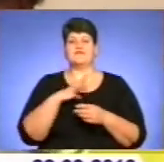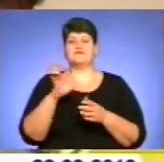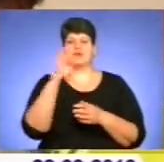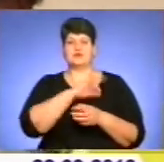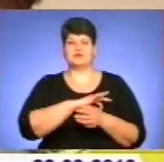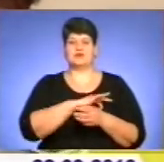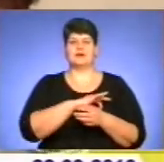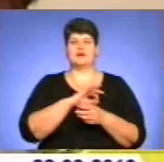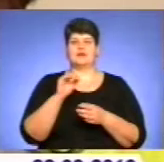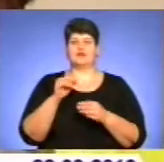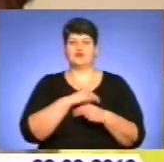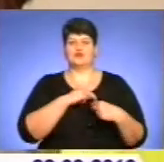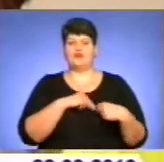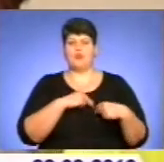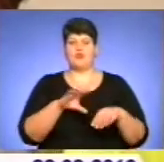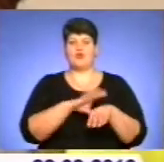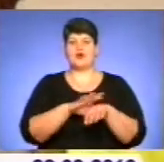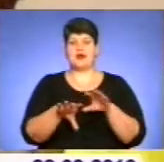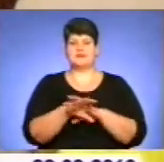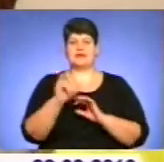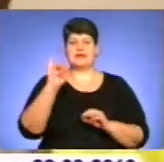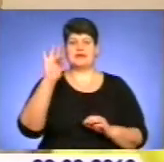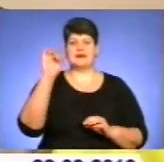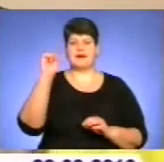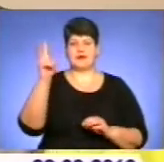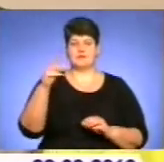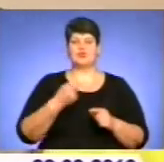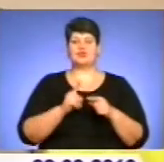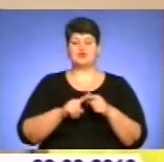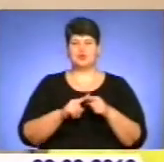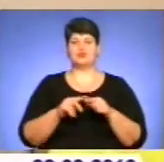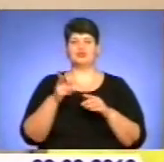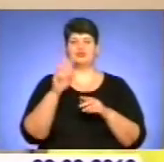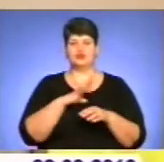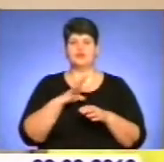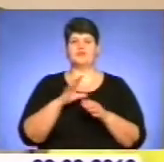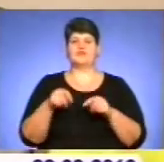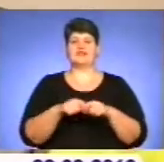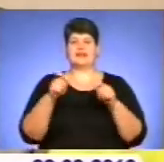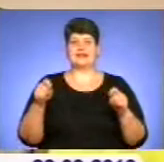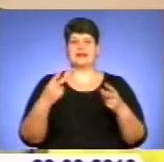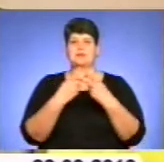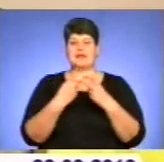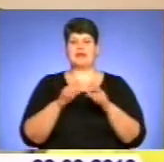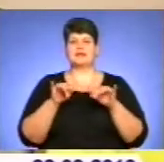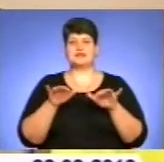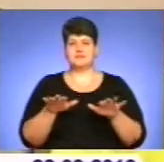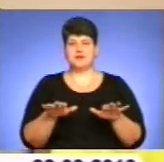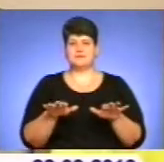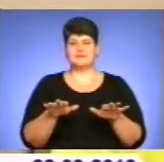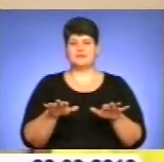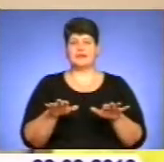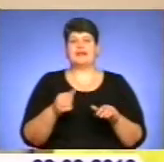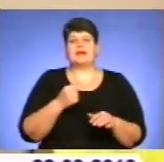в Іраку. І по цьому злочину була порушена кримінальна справа по статті 149. На